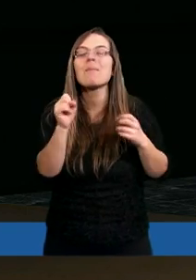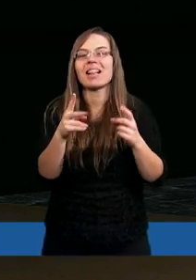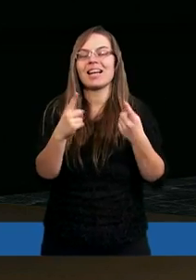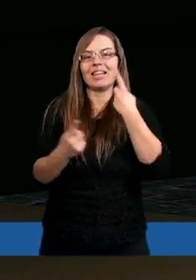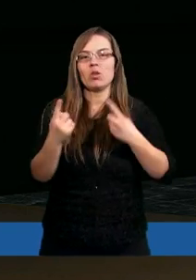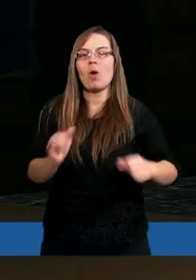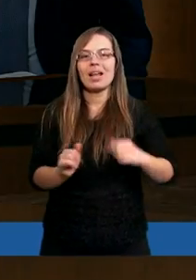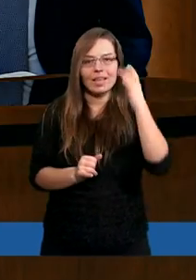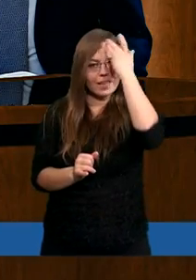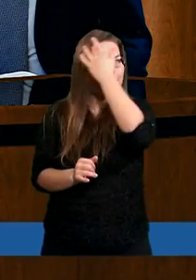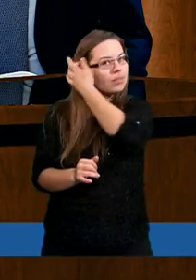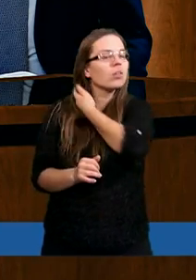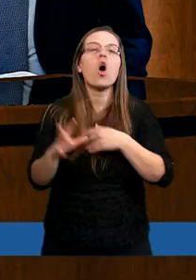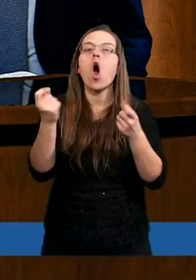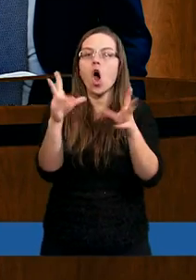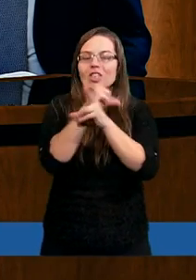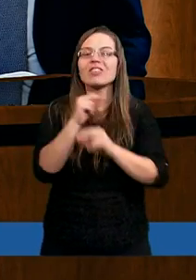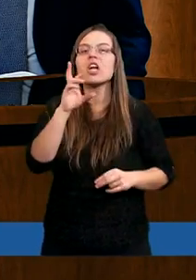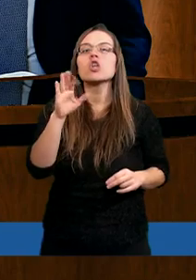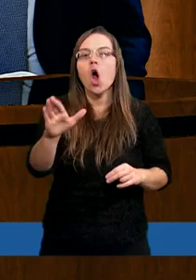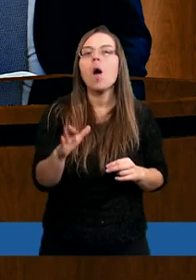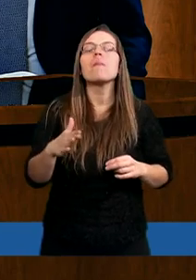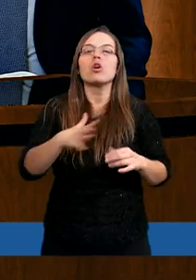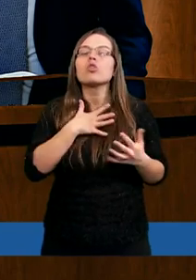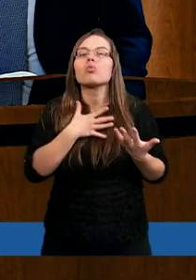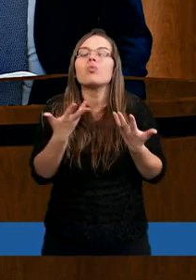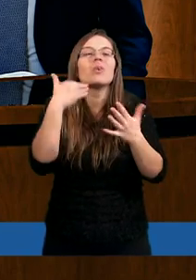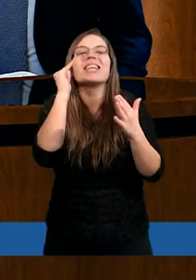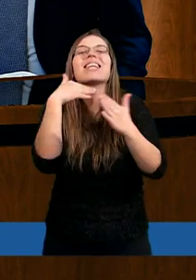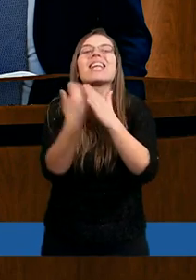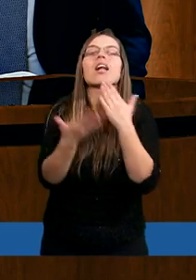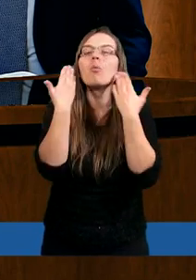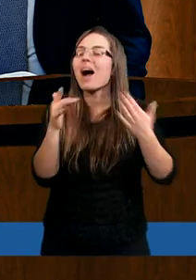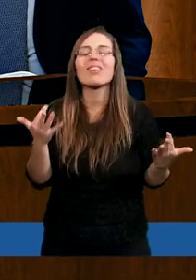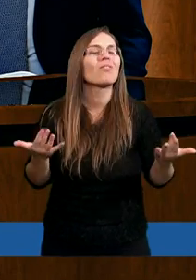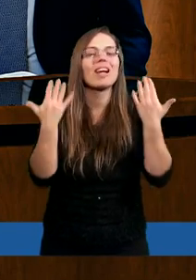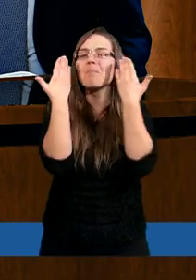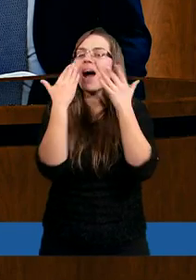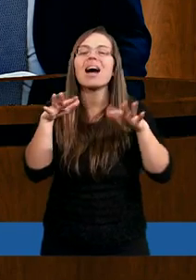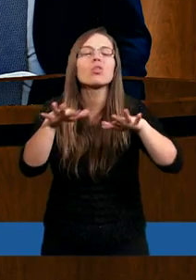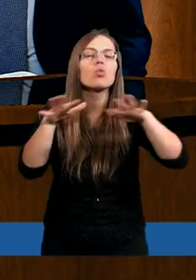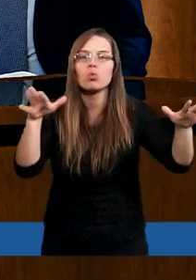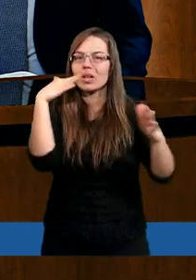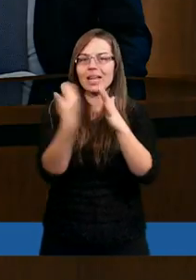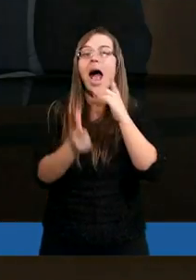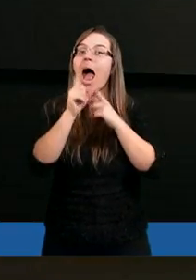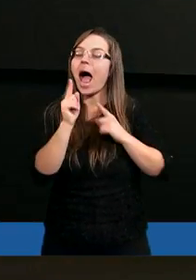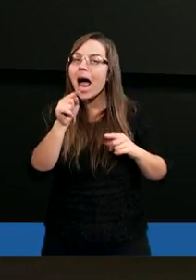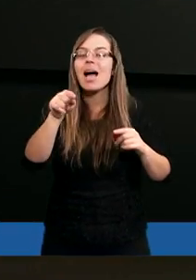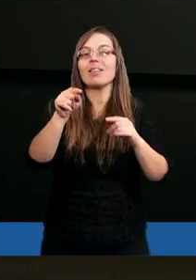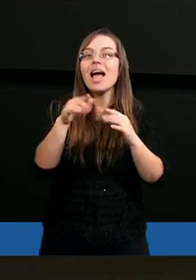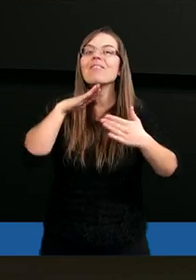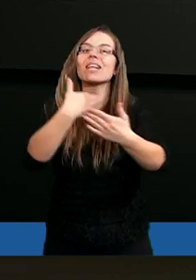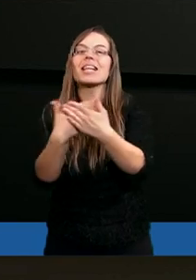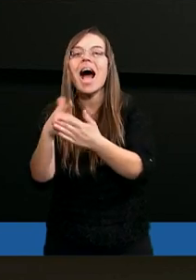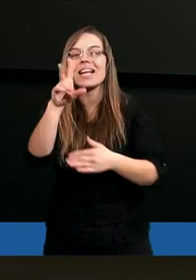do Niego. Rzeczywiście Hiob stracił bardzo wiele. Bardzo wiele stracił. Ale to